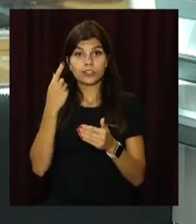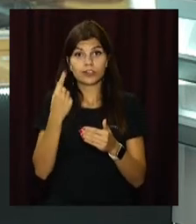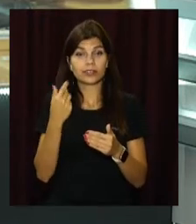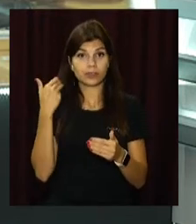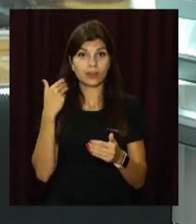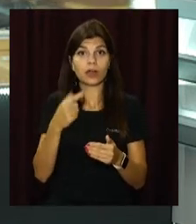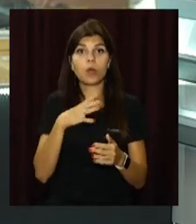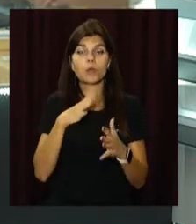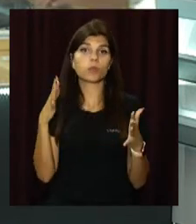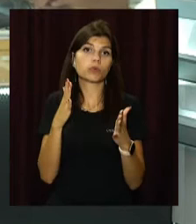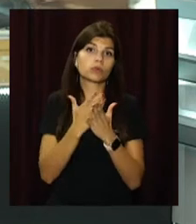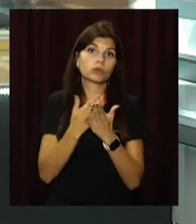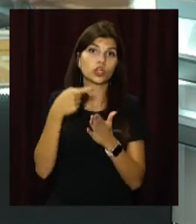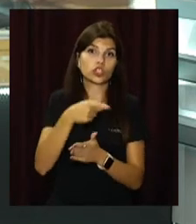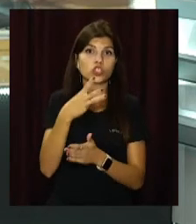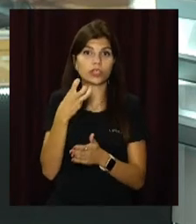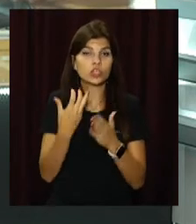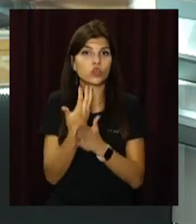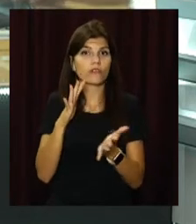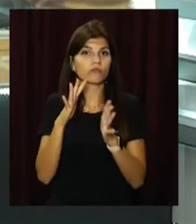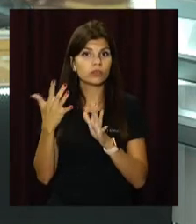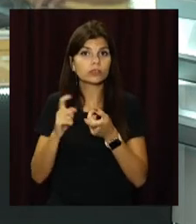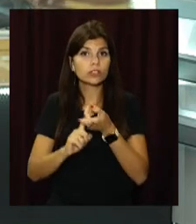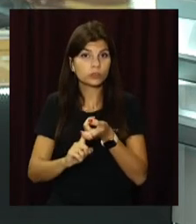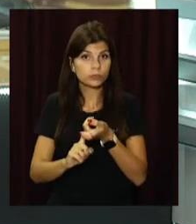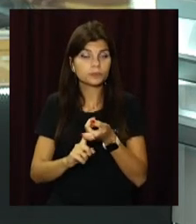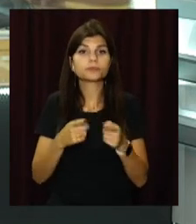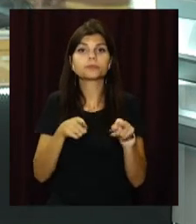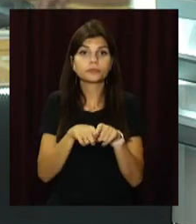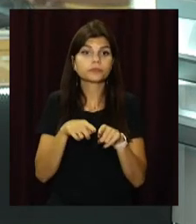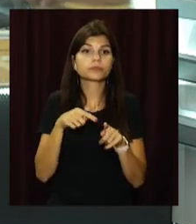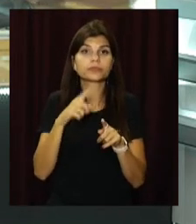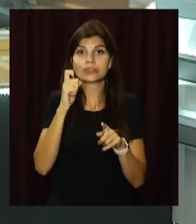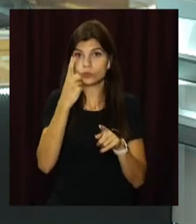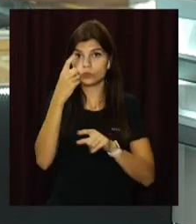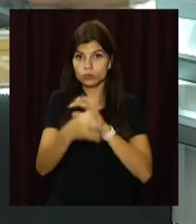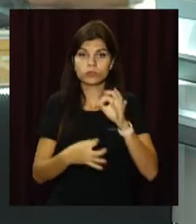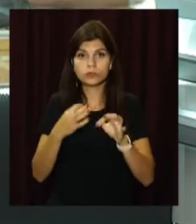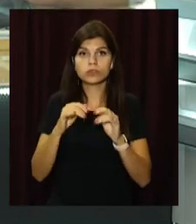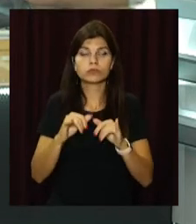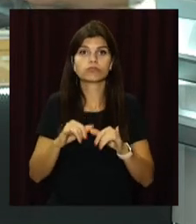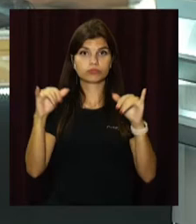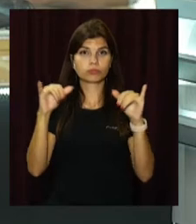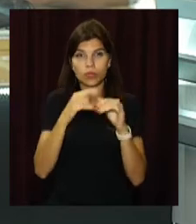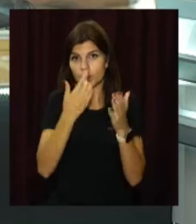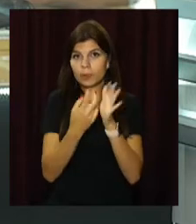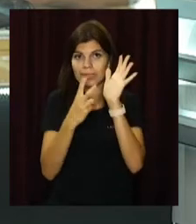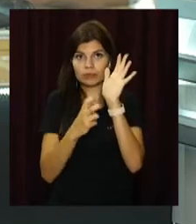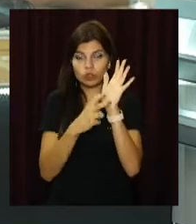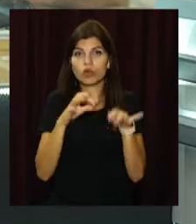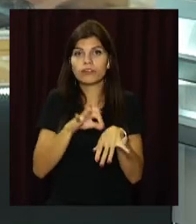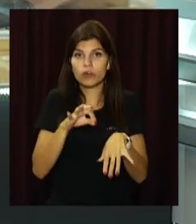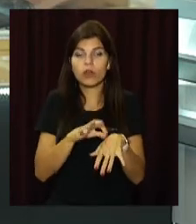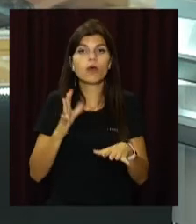діагностували трохи більше, ніж 1300 нових випадків зараження. Таким чином за добу приріст клав понад 700 захворілих.